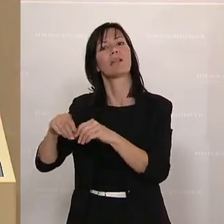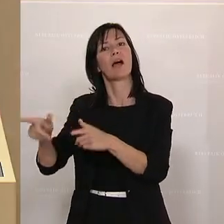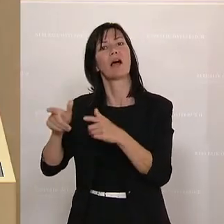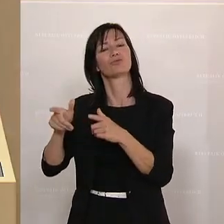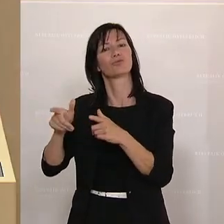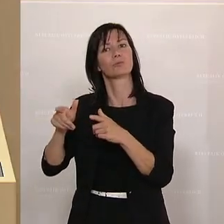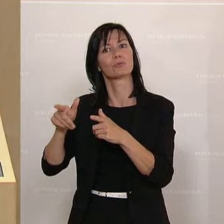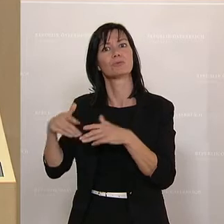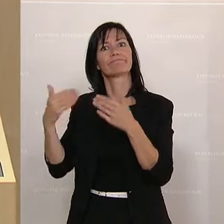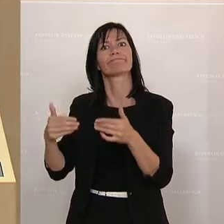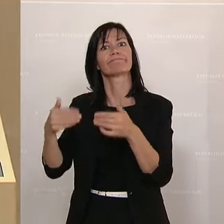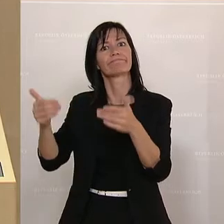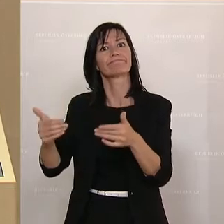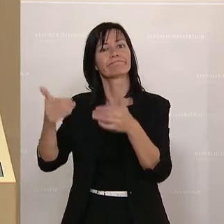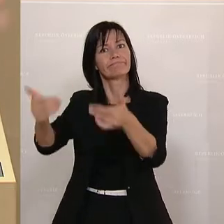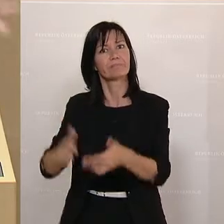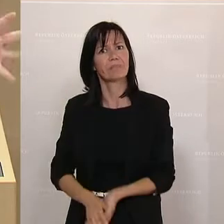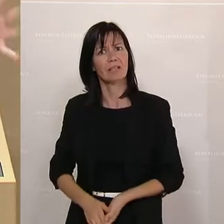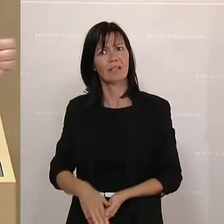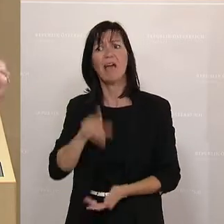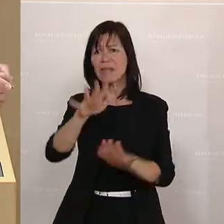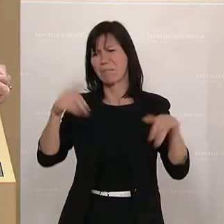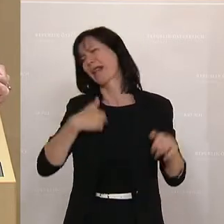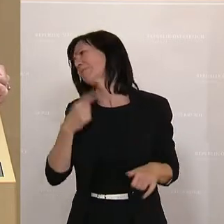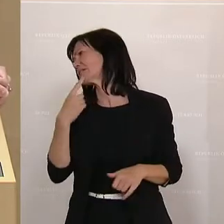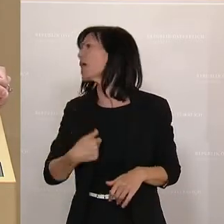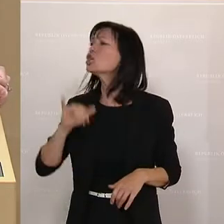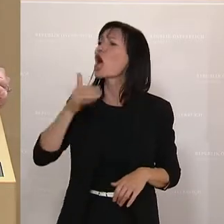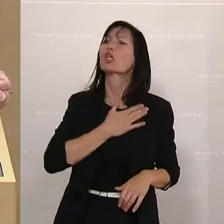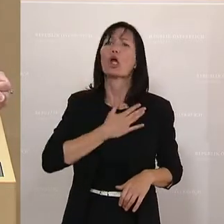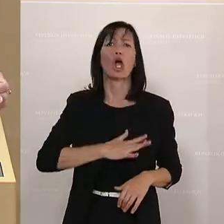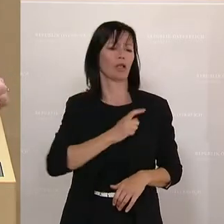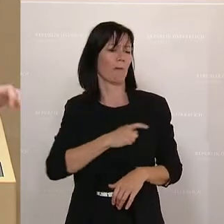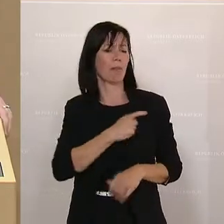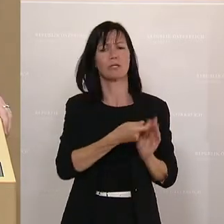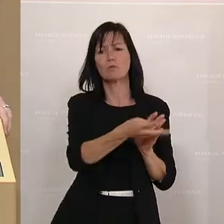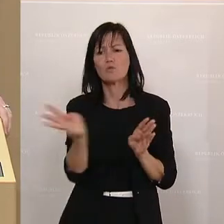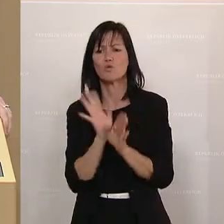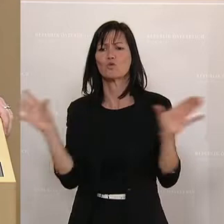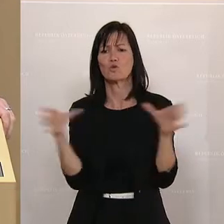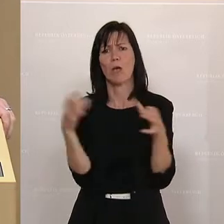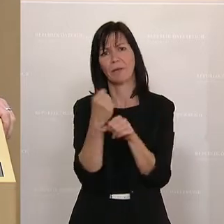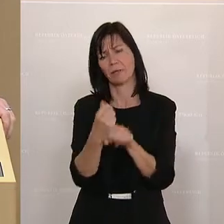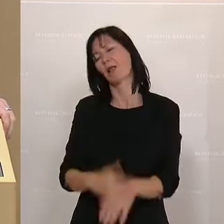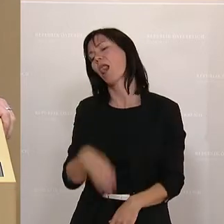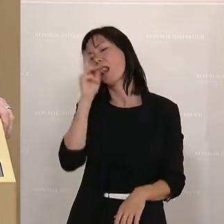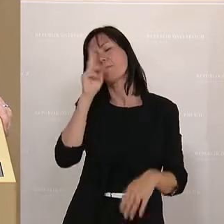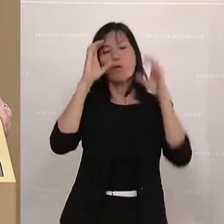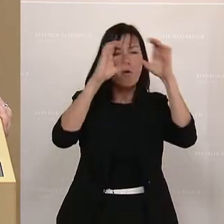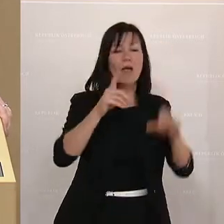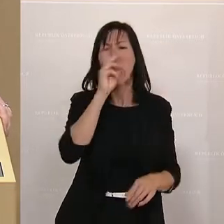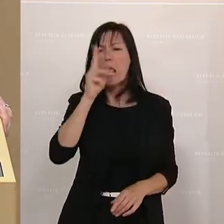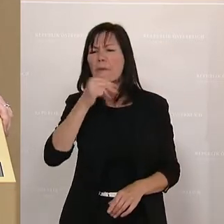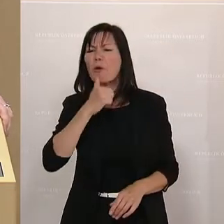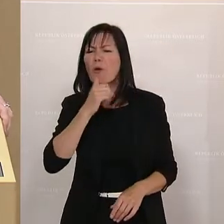Und wenn ich in diesem Haus noch einmal höre, dass wir gerne überfraktionell zusammenarbeiten sollten, liebe ÖVP, liebe Grüne, dann